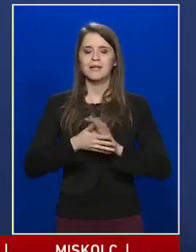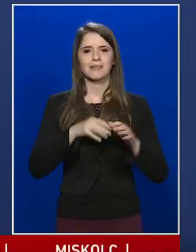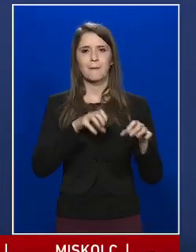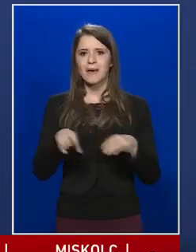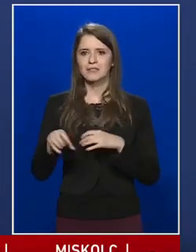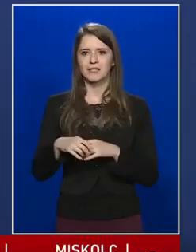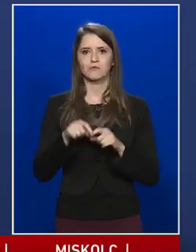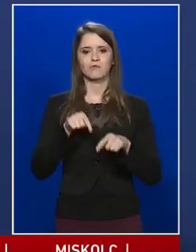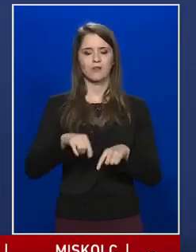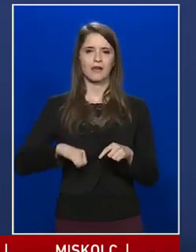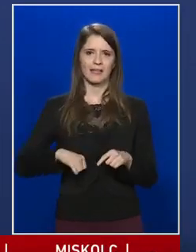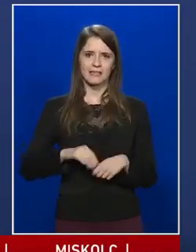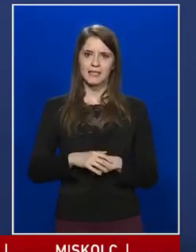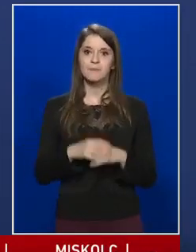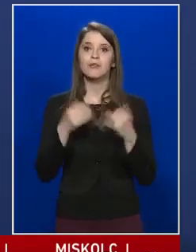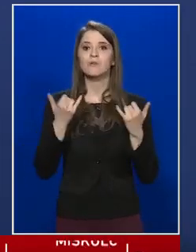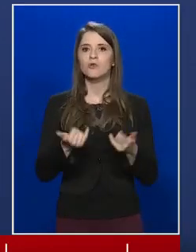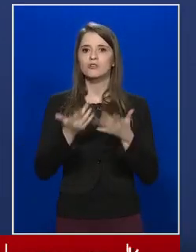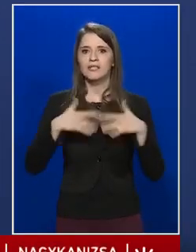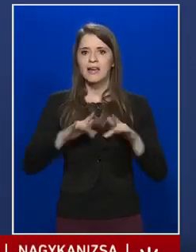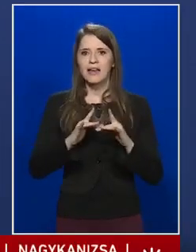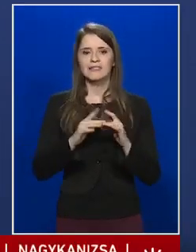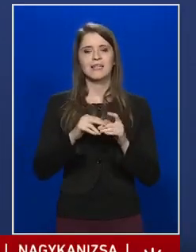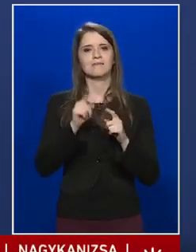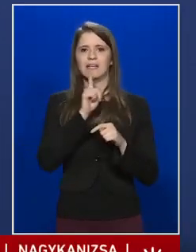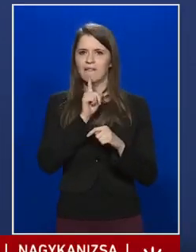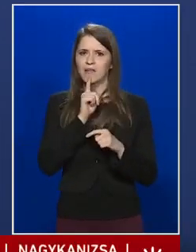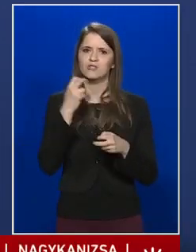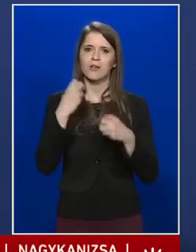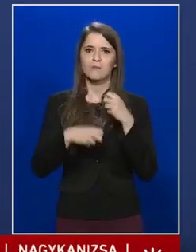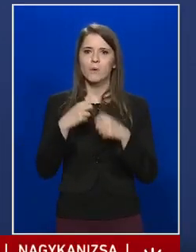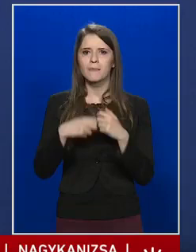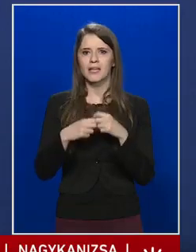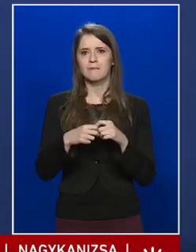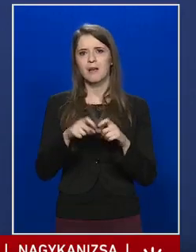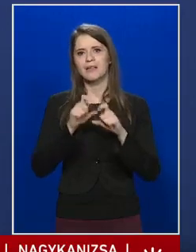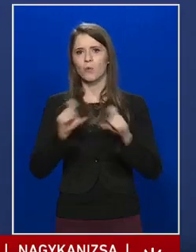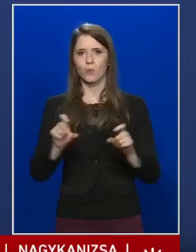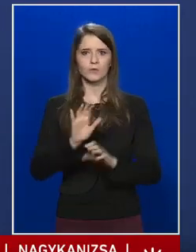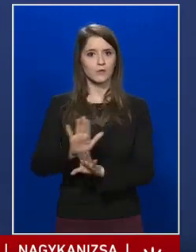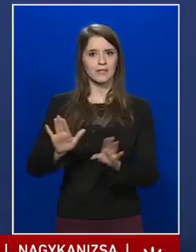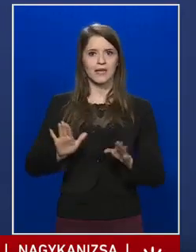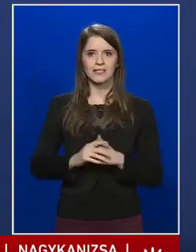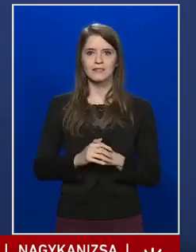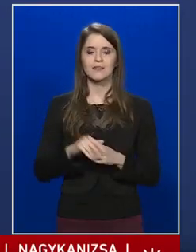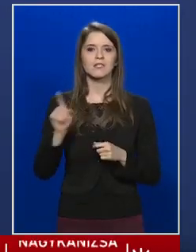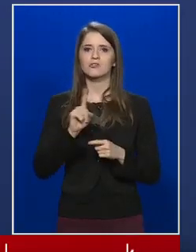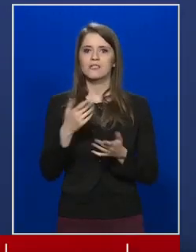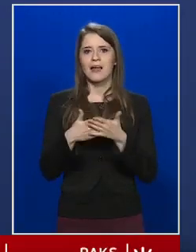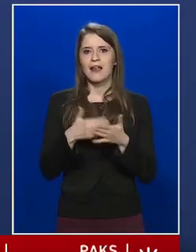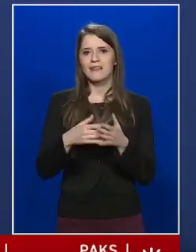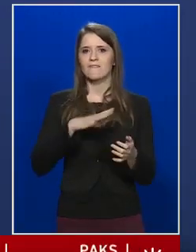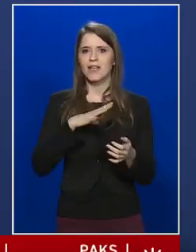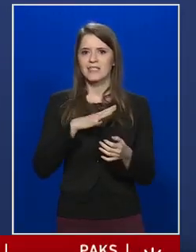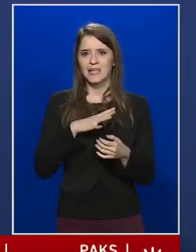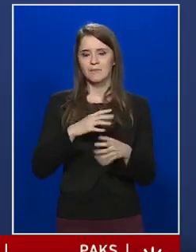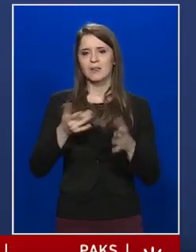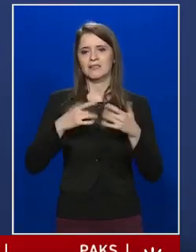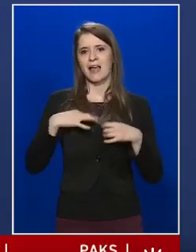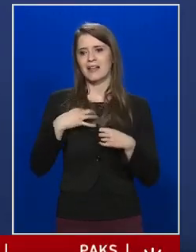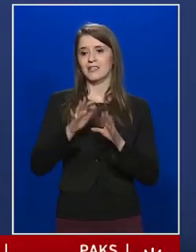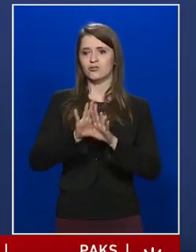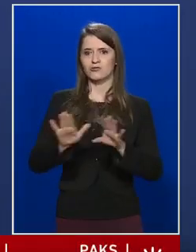a mostani helyzet minél kevesebb problémát okozzon nekik, és ne kerüljön veszélybe az egészségük.